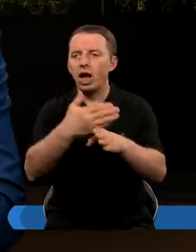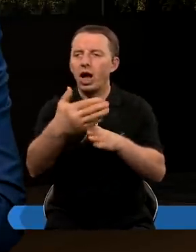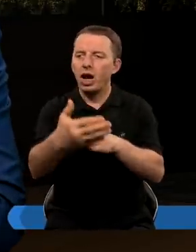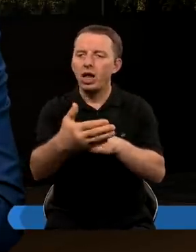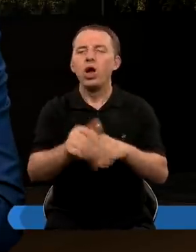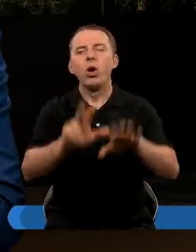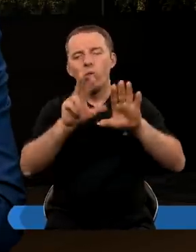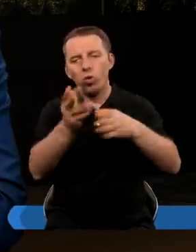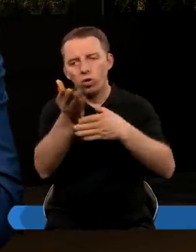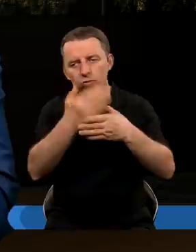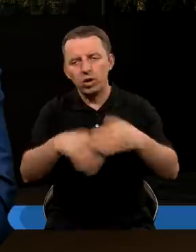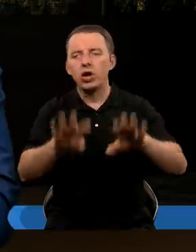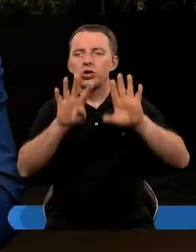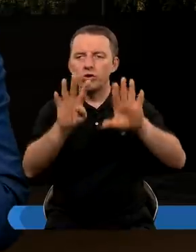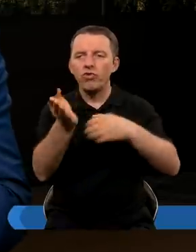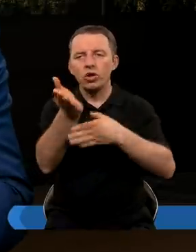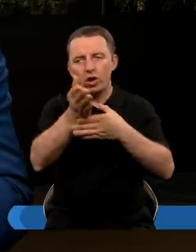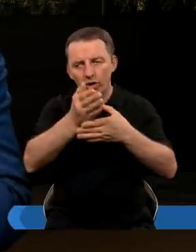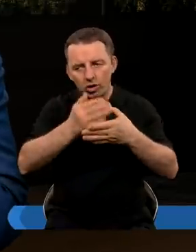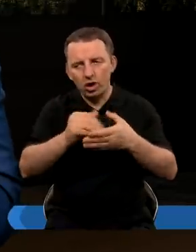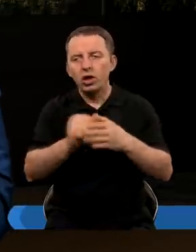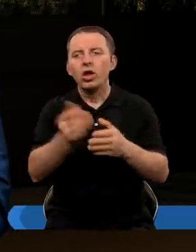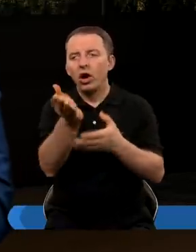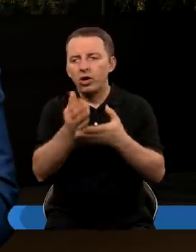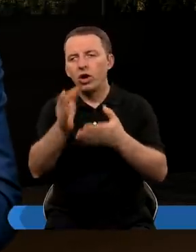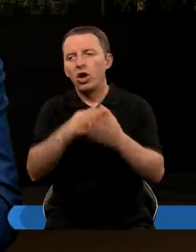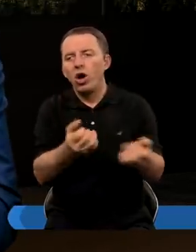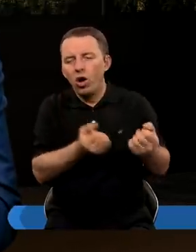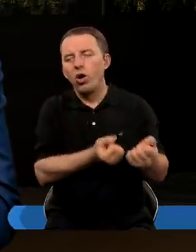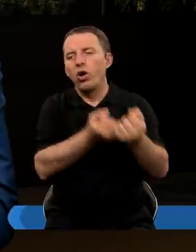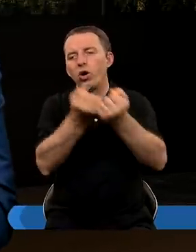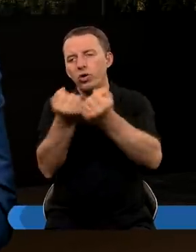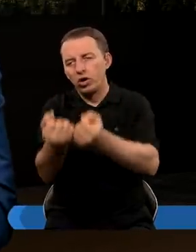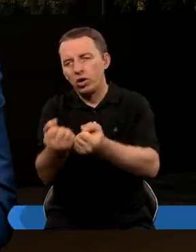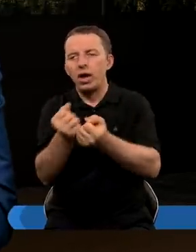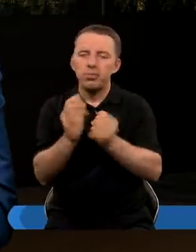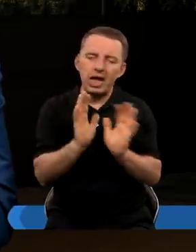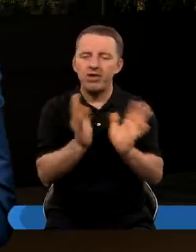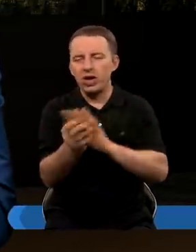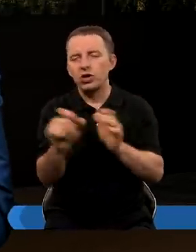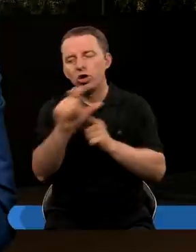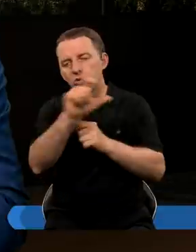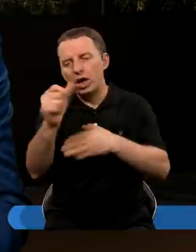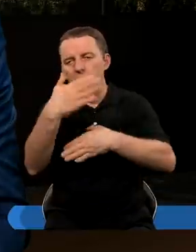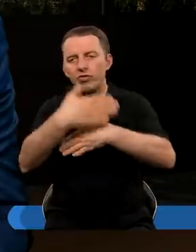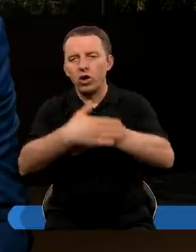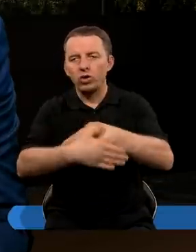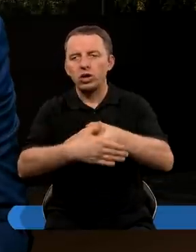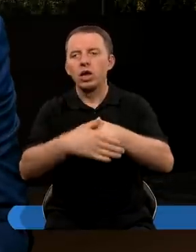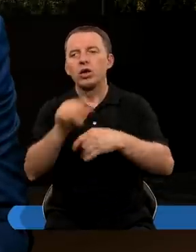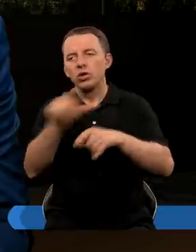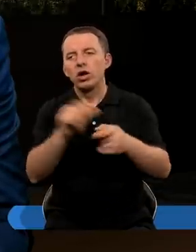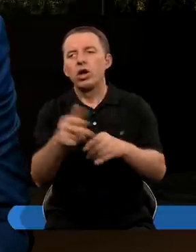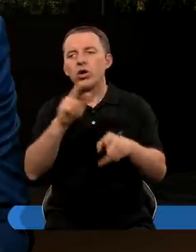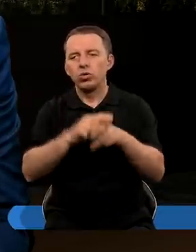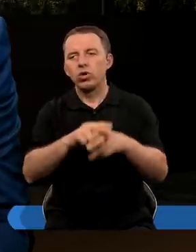ósmy rozdział, dziewiąty rozdział. I w zasadzie te rozdziały odnosi się właśnie mniej więcej do czasów końca. Poza tym